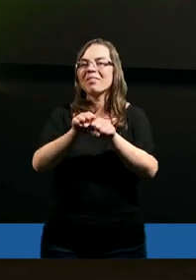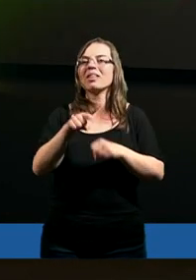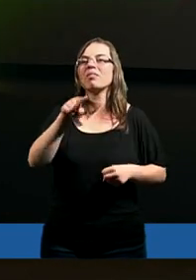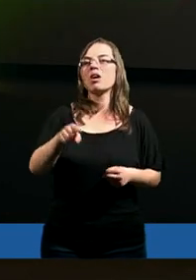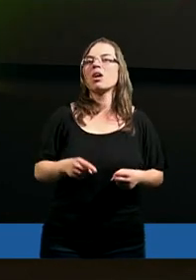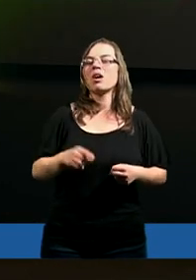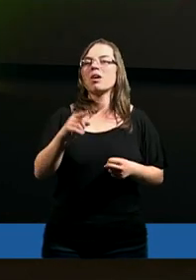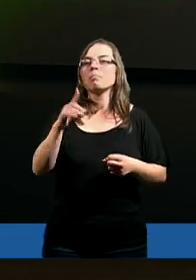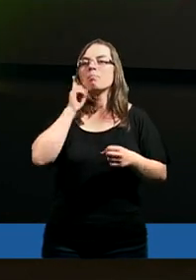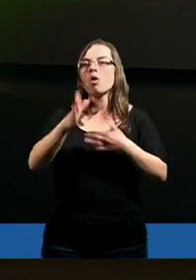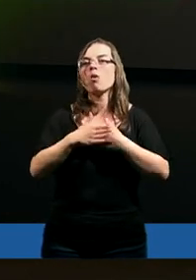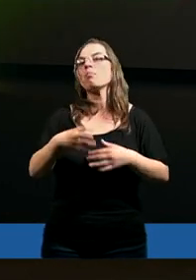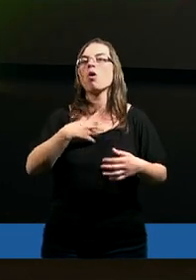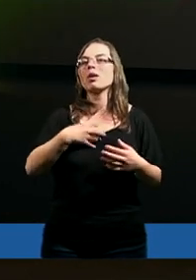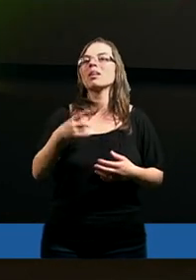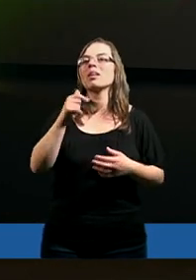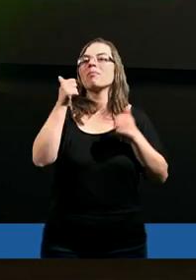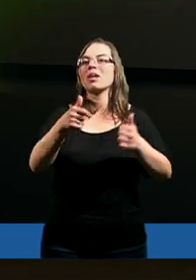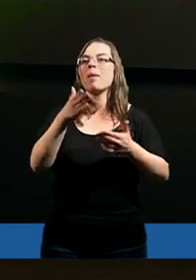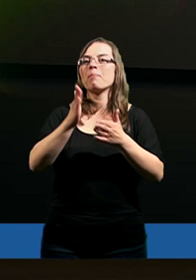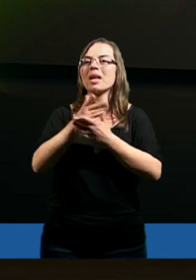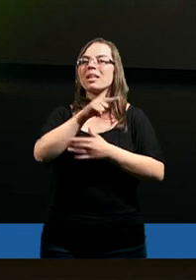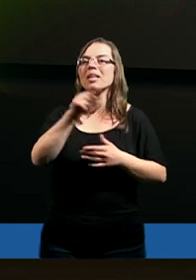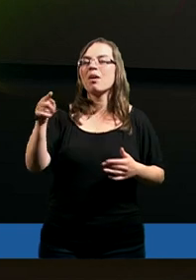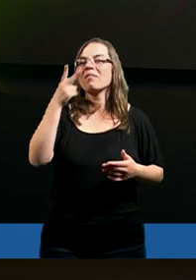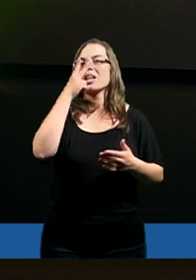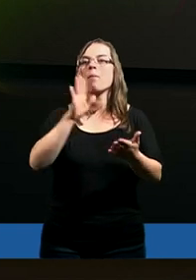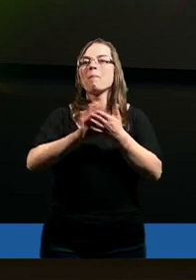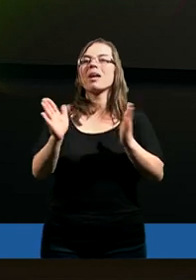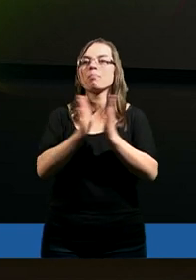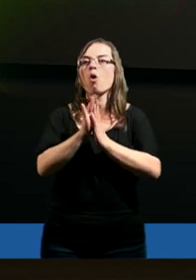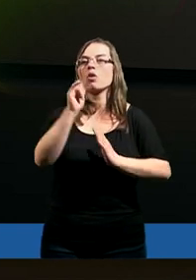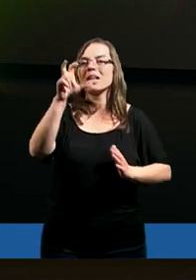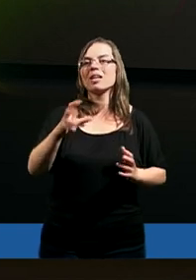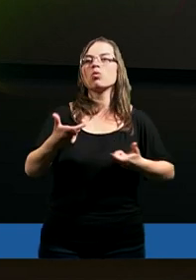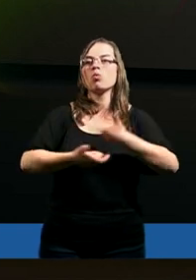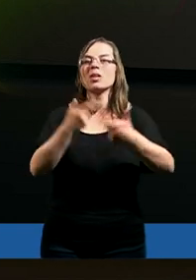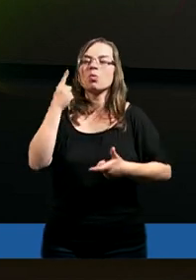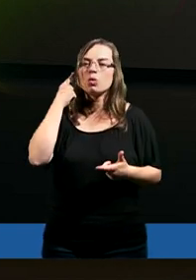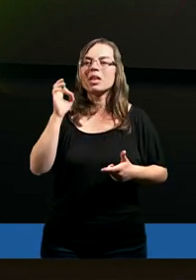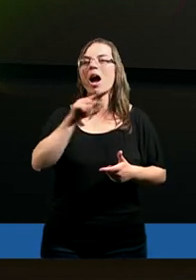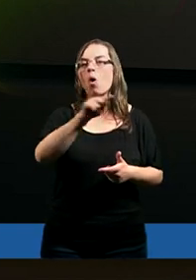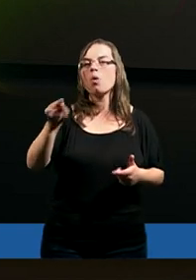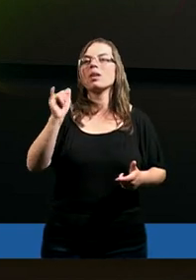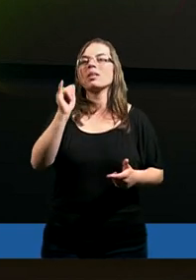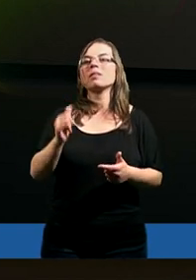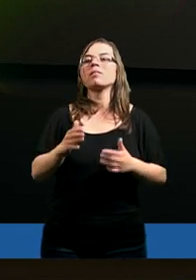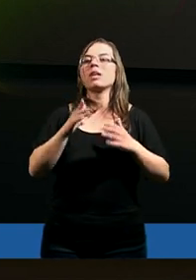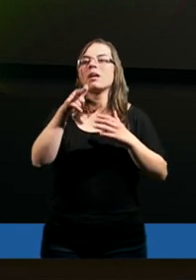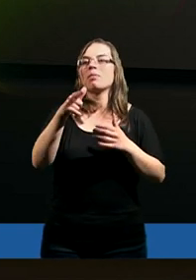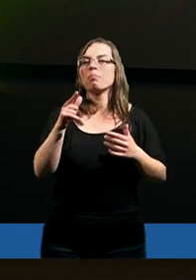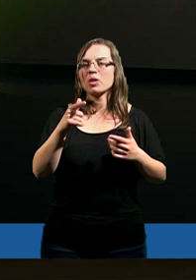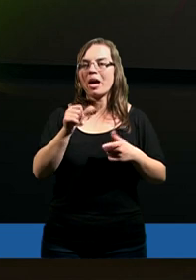sprawiedliwy ten, mowa jest o locie, mieszkając między nimi, widział bezbożne ich uczynki i słyszał o nich i